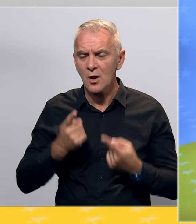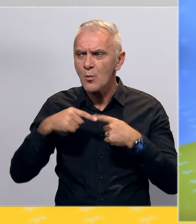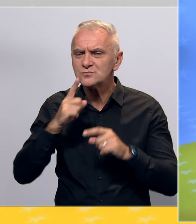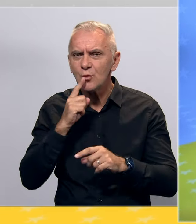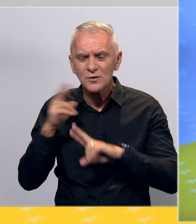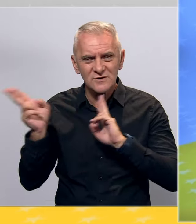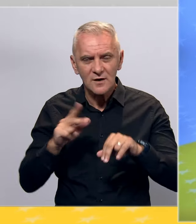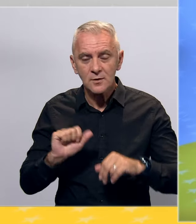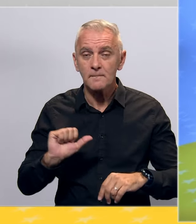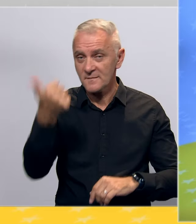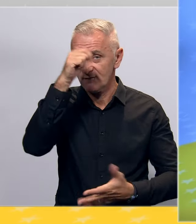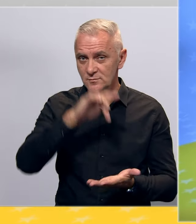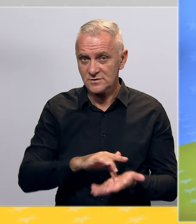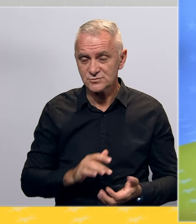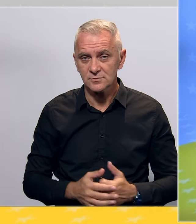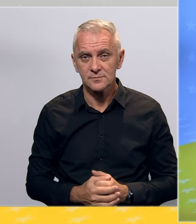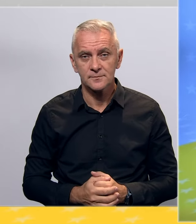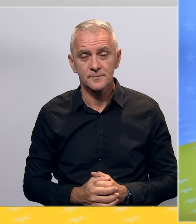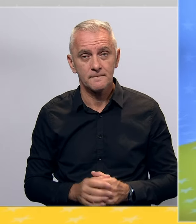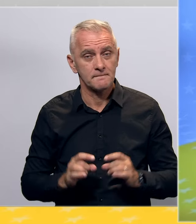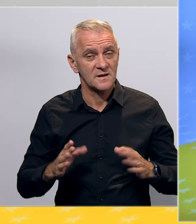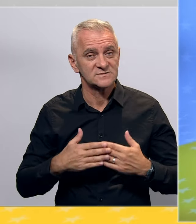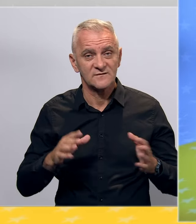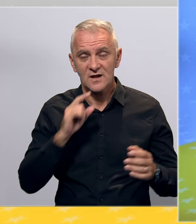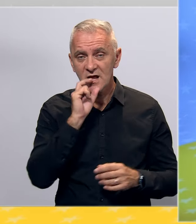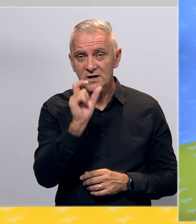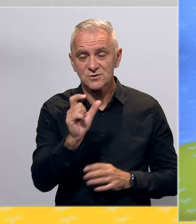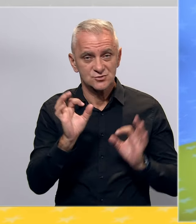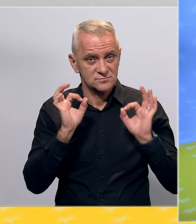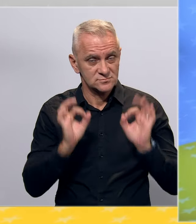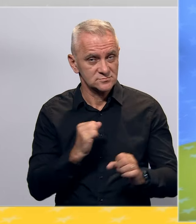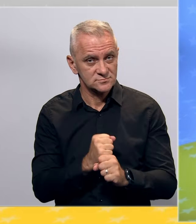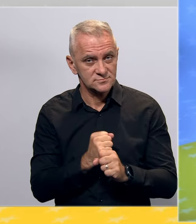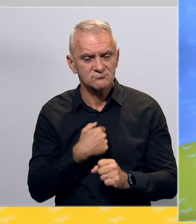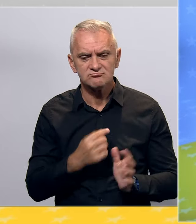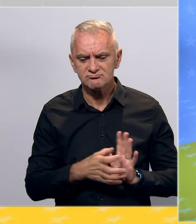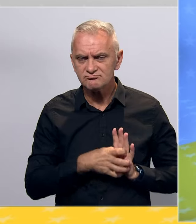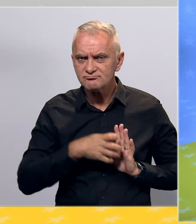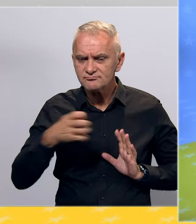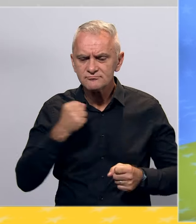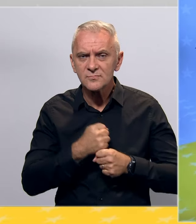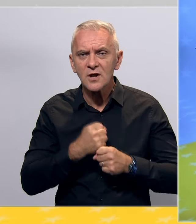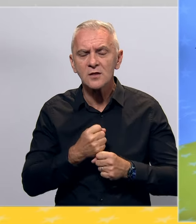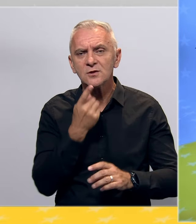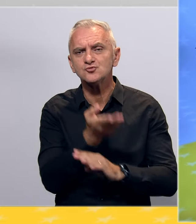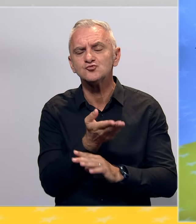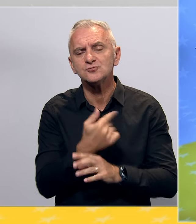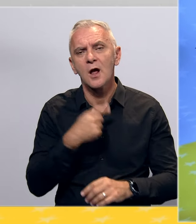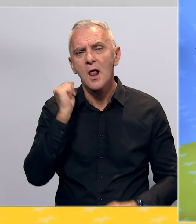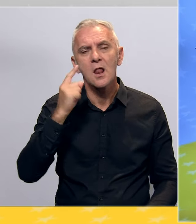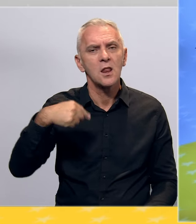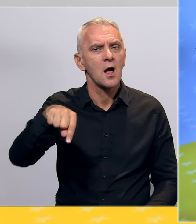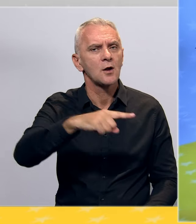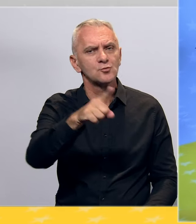populacije, na prvo mjesto. Bez velikih riječi, ali uz konkretna dijela, nastavili smo temeljito raditi i služiti narodu. Tome